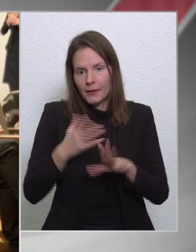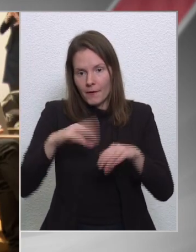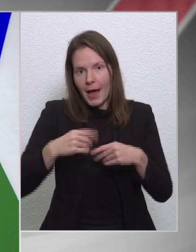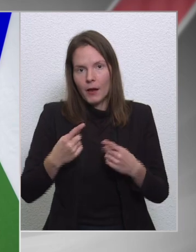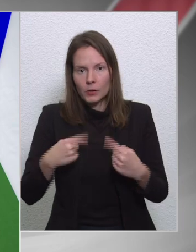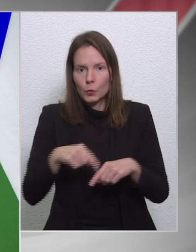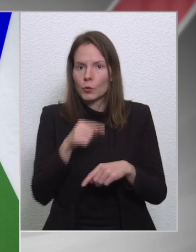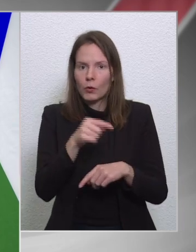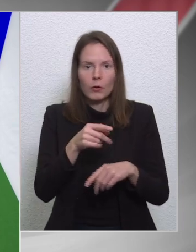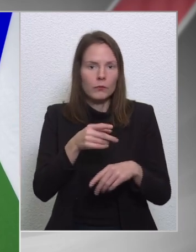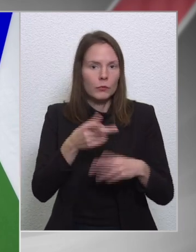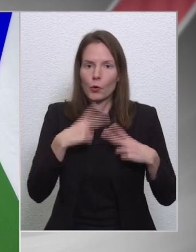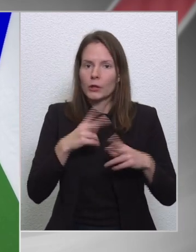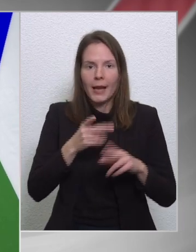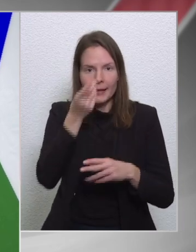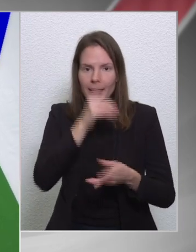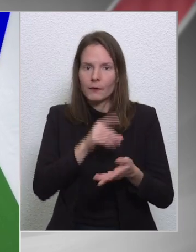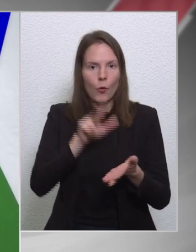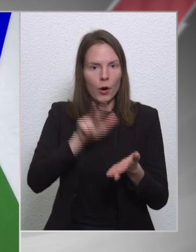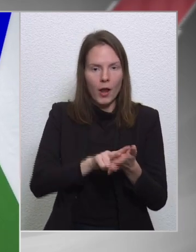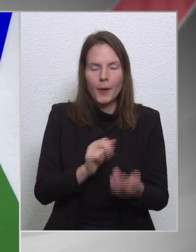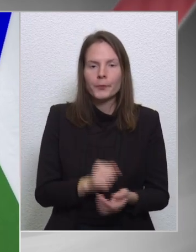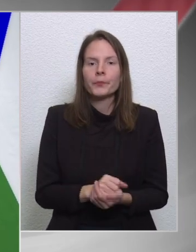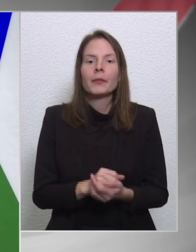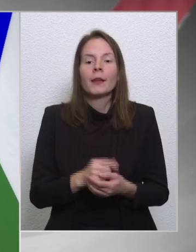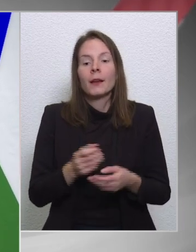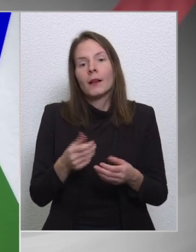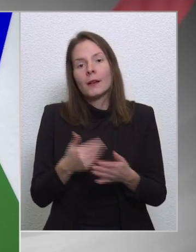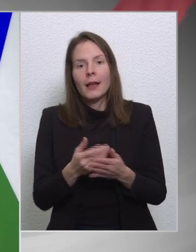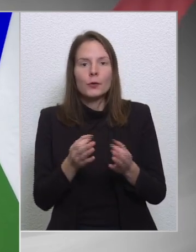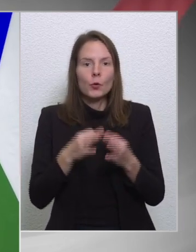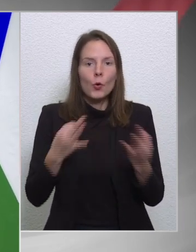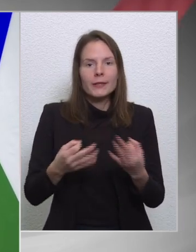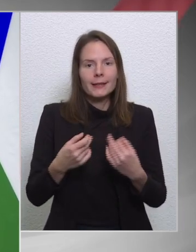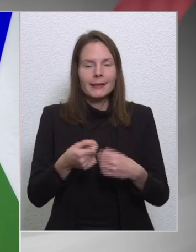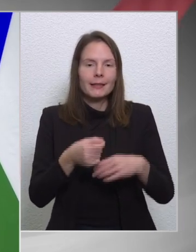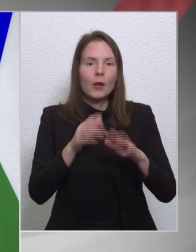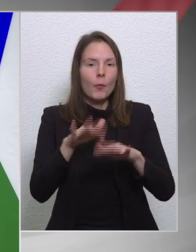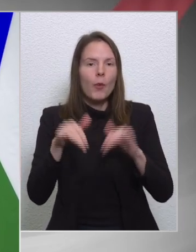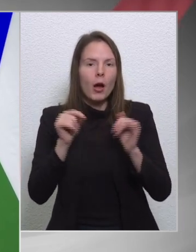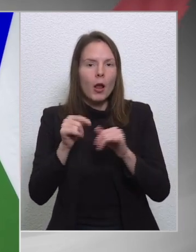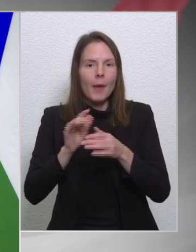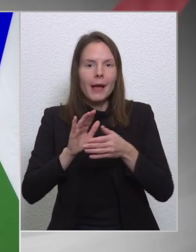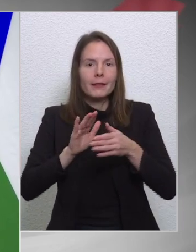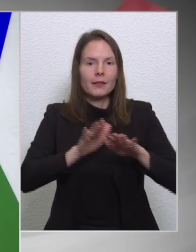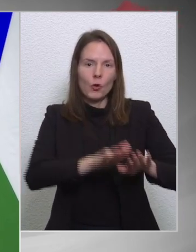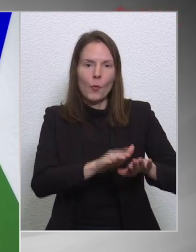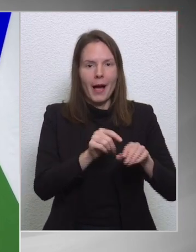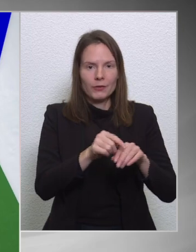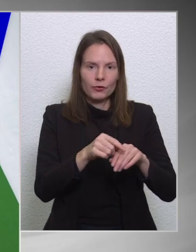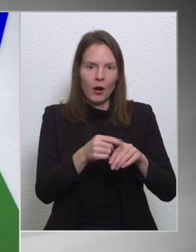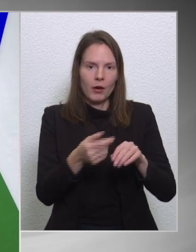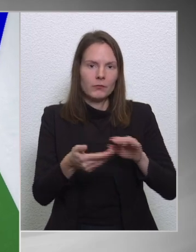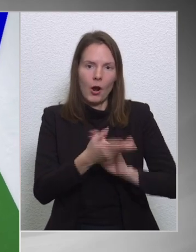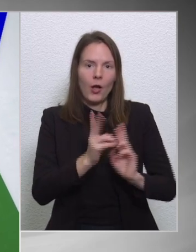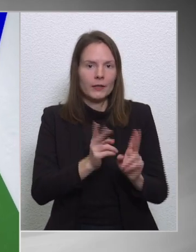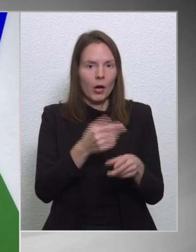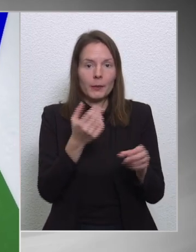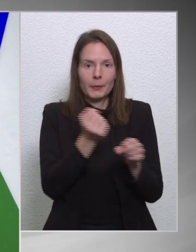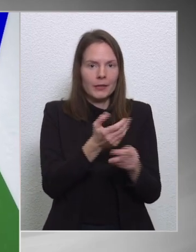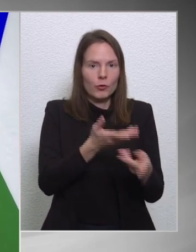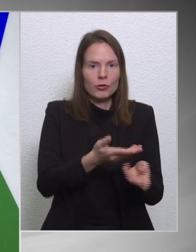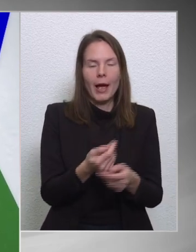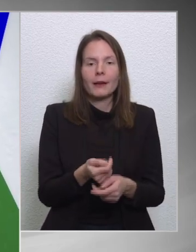Részben pedig legyünk összég a parlament nyomása alatt áll. Ezért úgy gondolták, hogyha ezt a járást nem zárják le, és